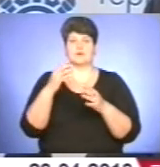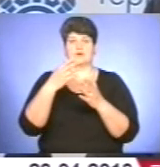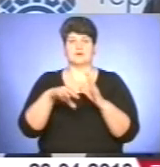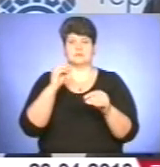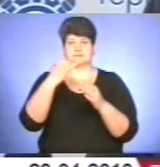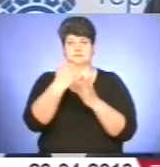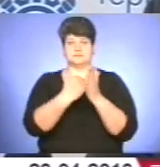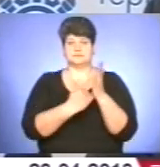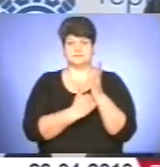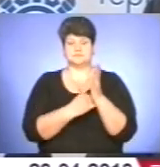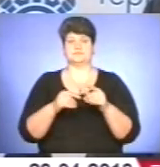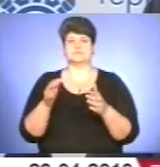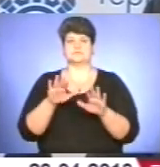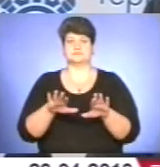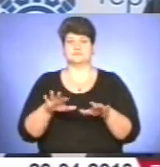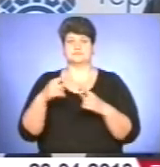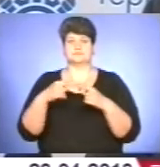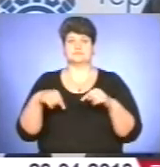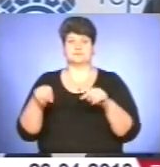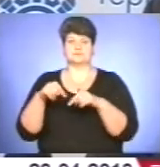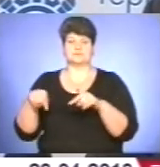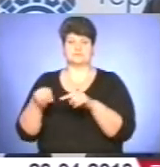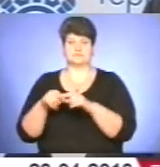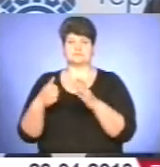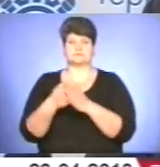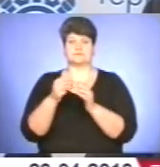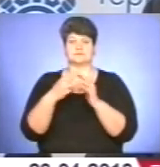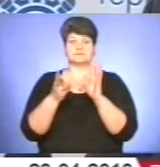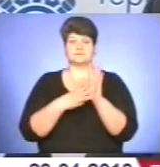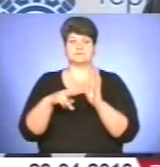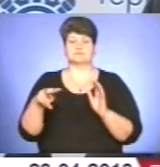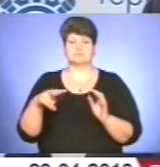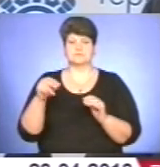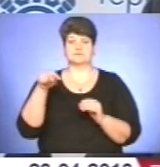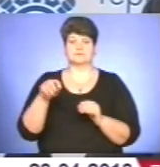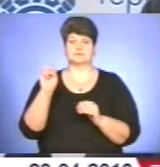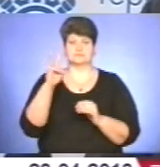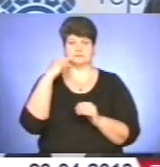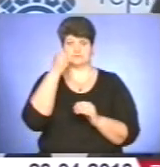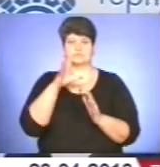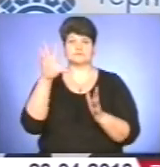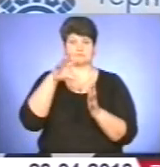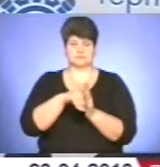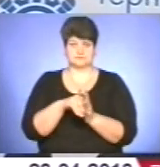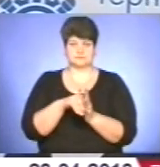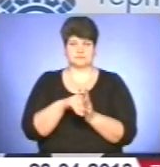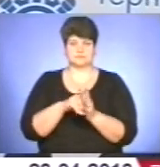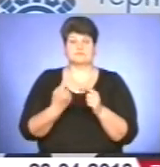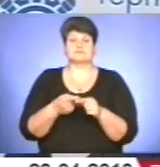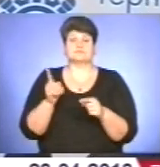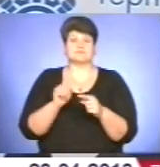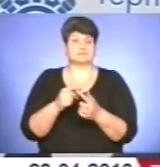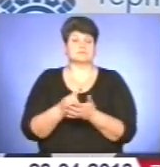відповідних місцевих організацій політичних партій до 18 лютого 2013 року включно. Отже, ця